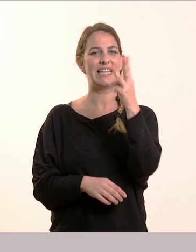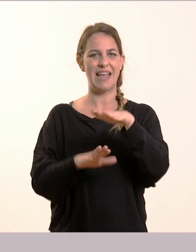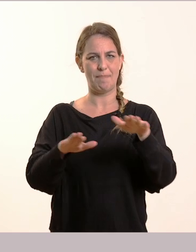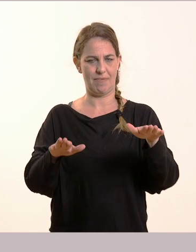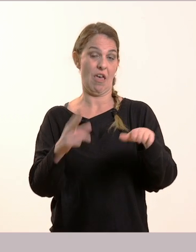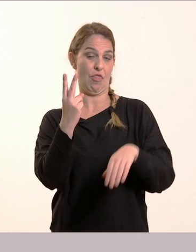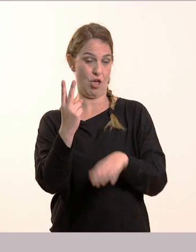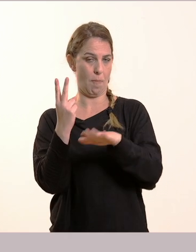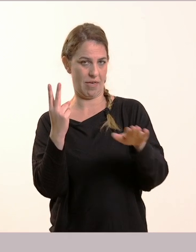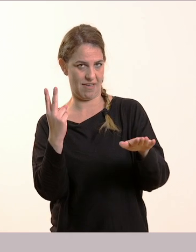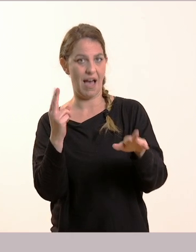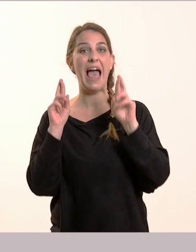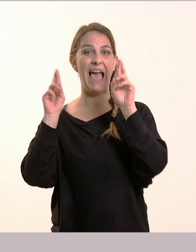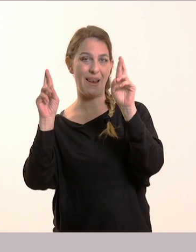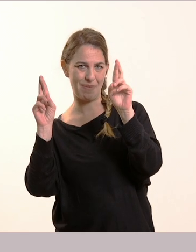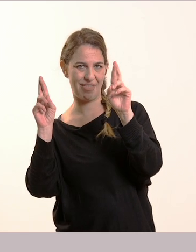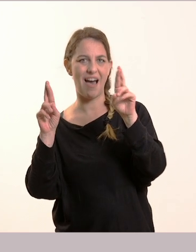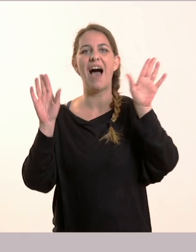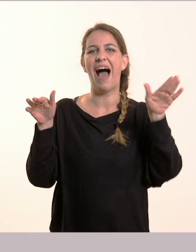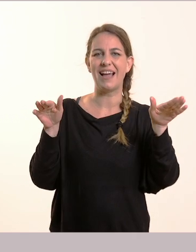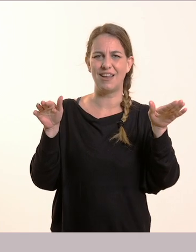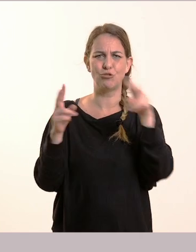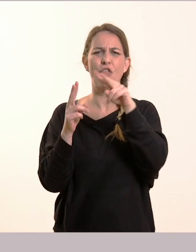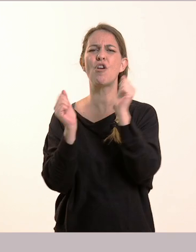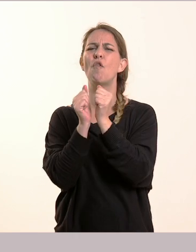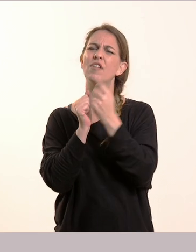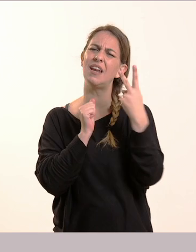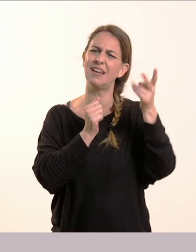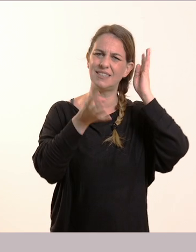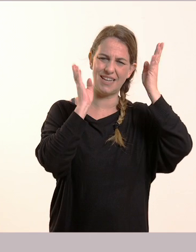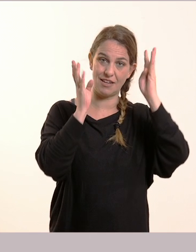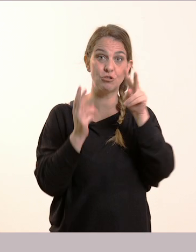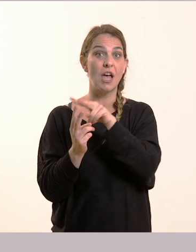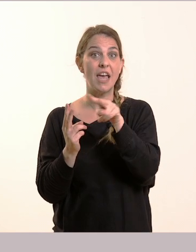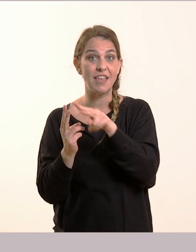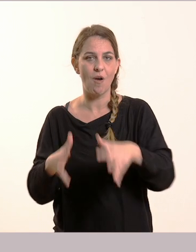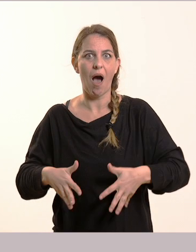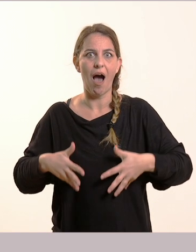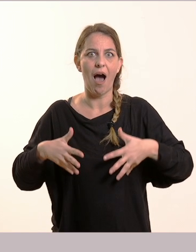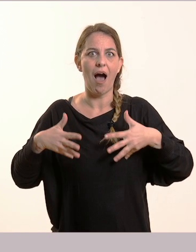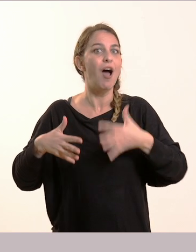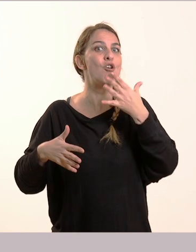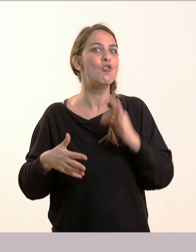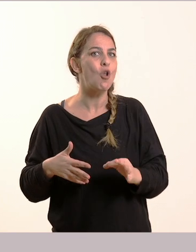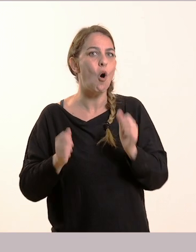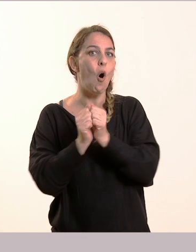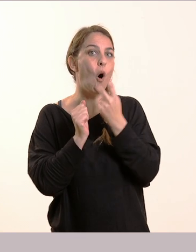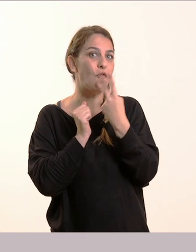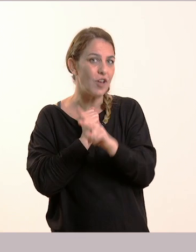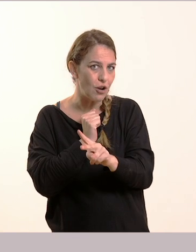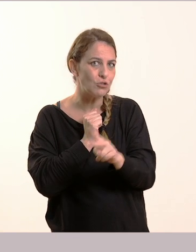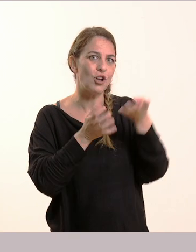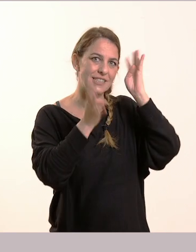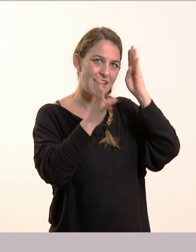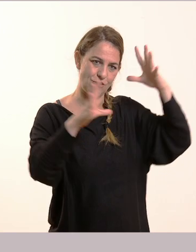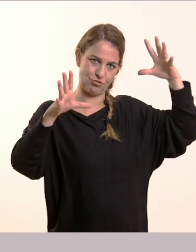ποιοι ήταν αυτοί, οι φίλοι του Σέργιου, ενθουσιάστηκαν που ο φίλος τους κέρδισε τον διαγωνισμό. Και πήρα την υποτροφία,